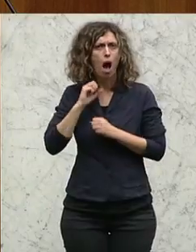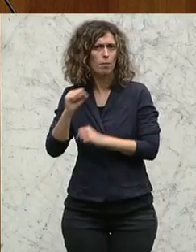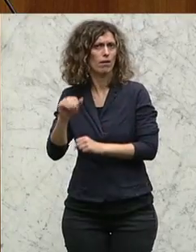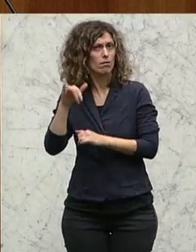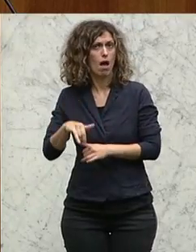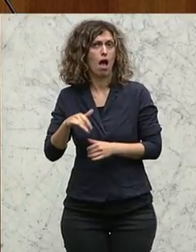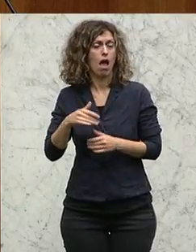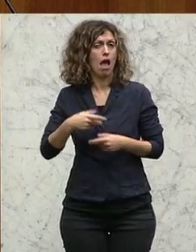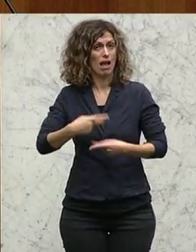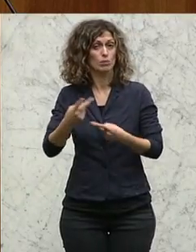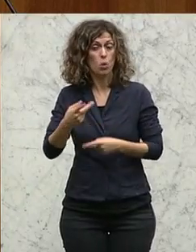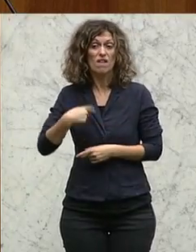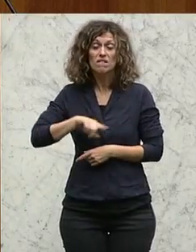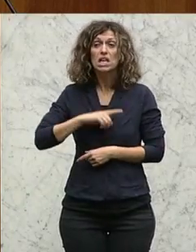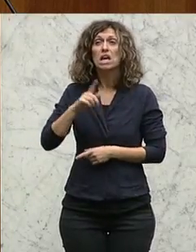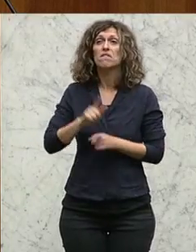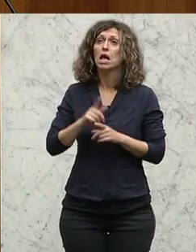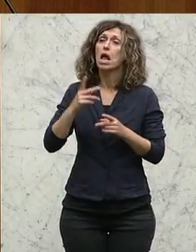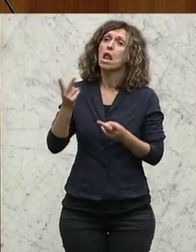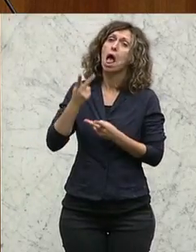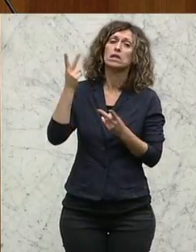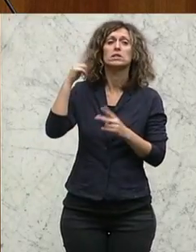nicht leichtsinnig hier aufs Spiel setzen, meine Damen und Herren.